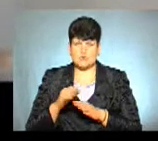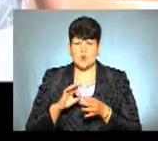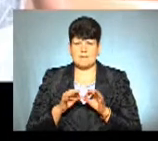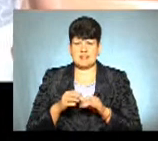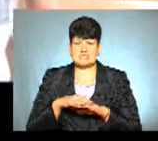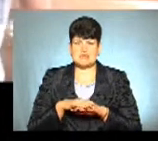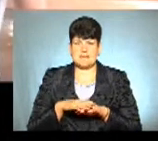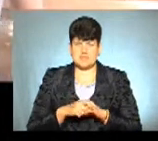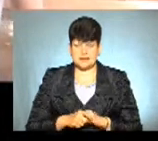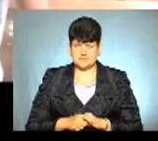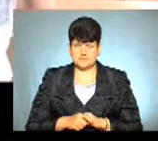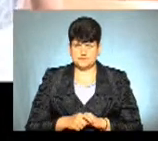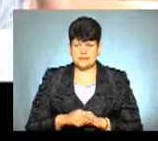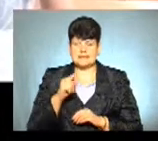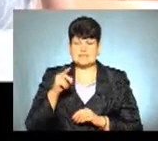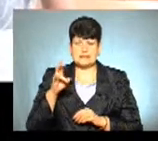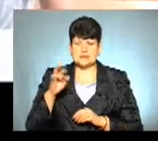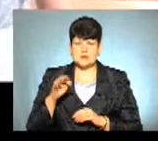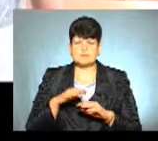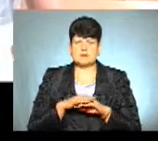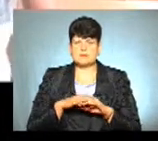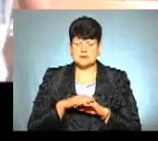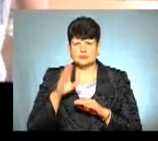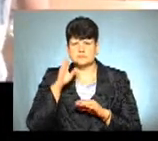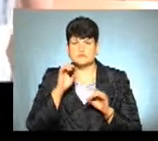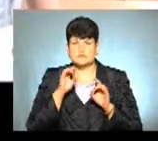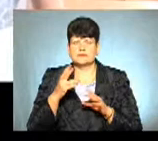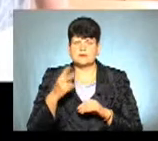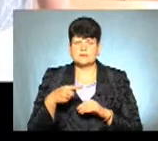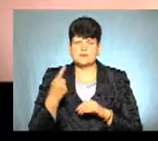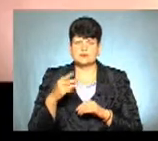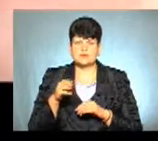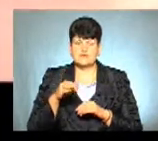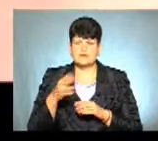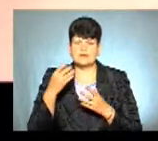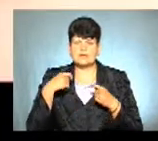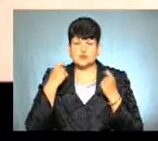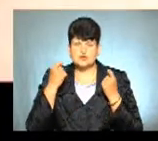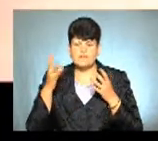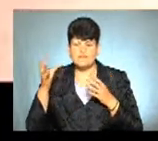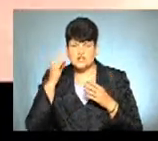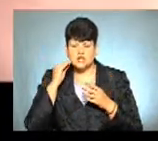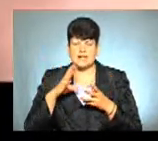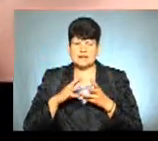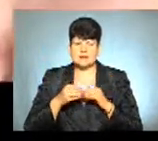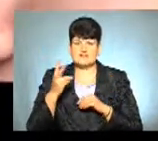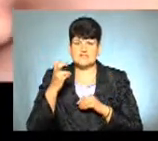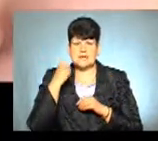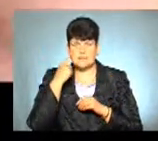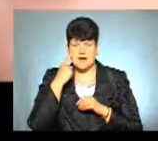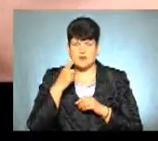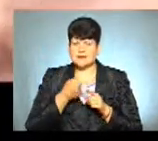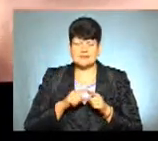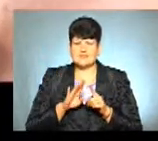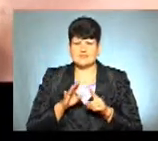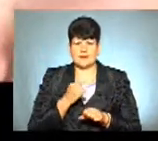математики. ЗНО з математики хлопець здавав 21 травня у день народження. Вважає, результат 200 балів. Це не лише